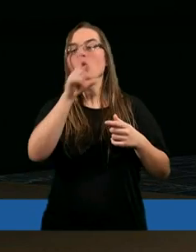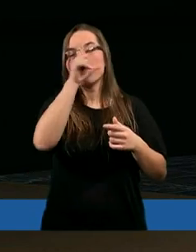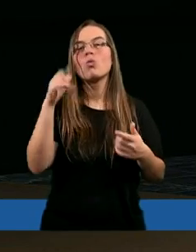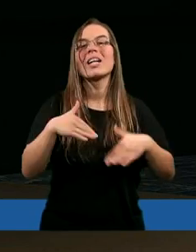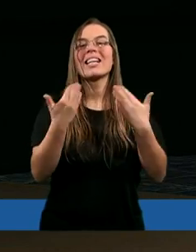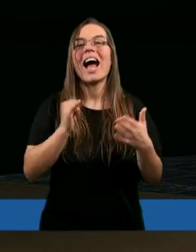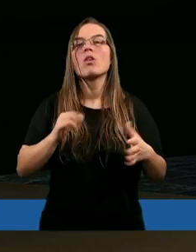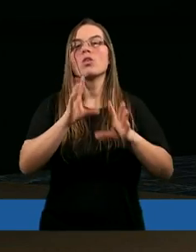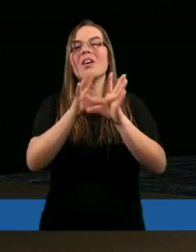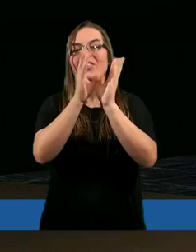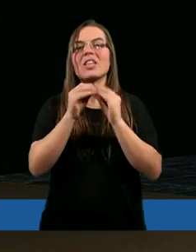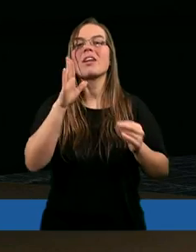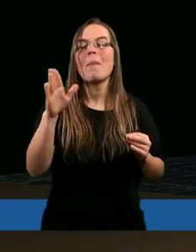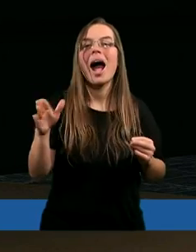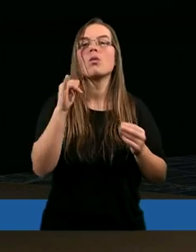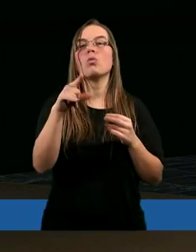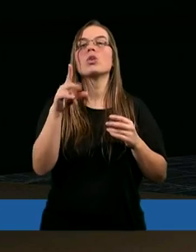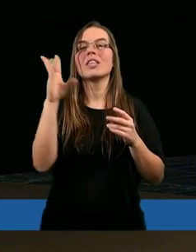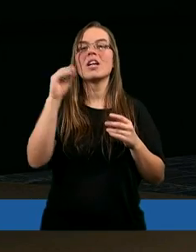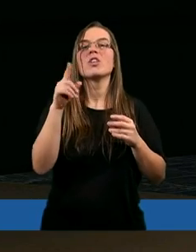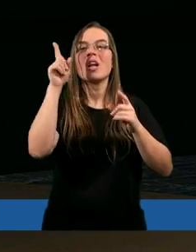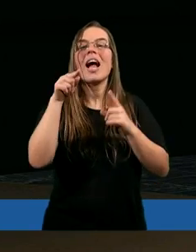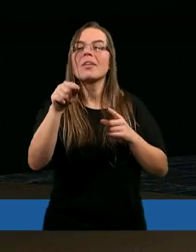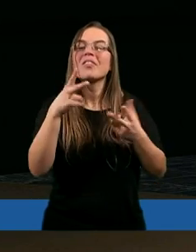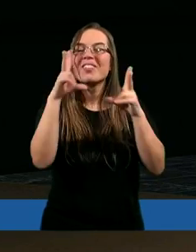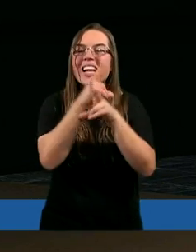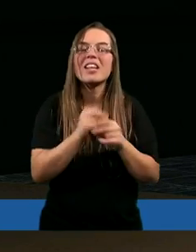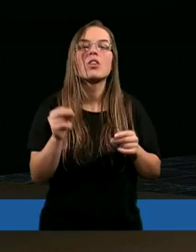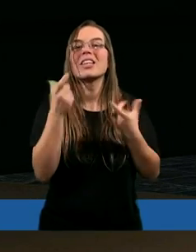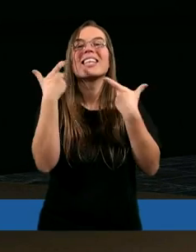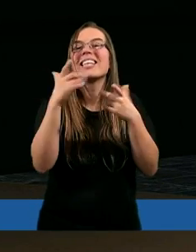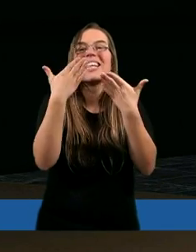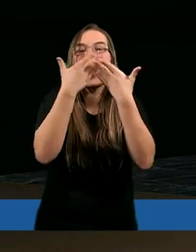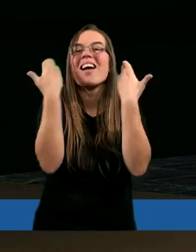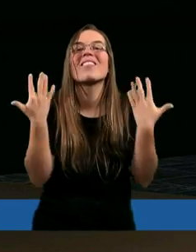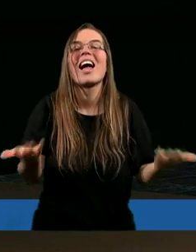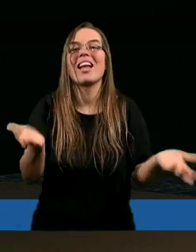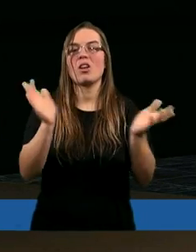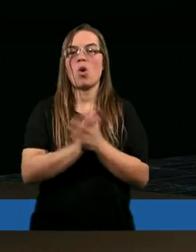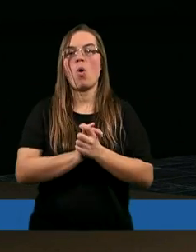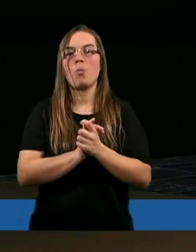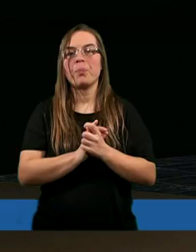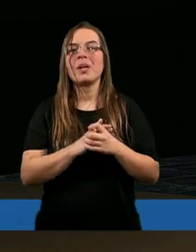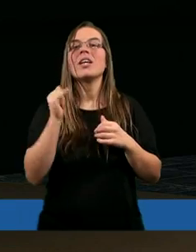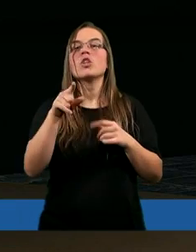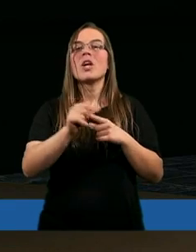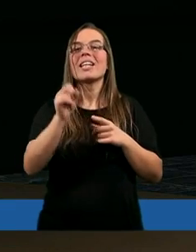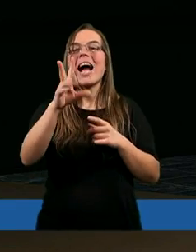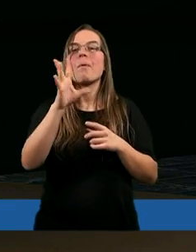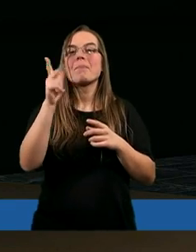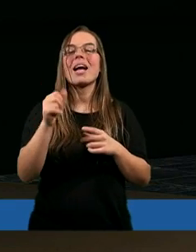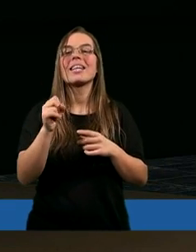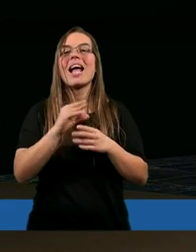zdaje się, że wszystko posiedli mądrość, na księżycu byli i w rzeczywistości nic nie wiedzą. Przecież to jest tak pięknie